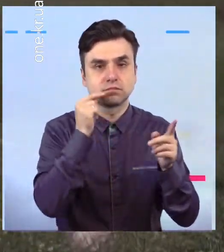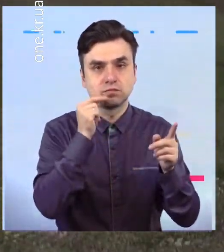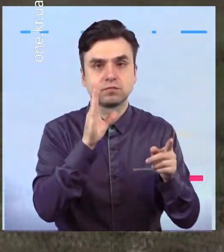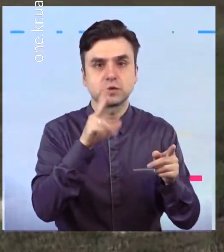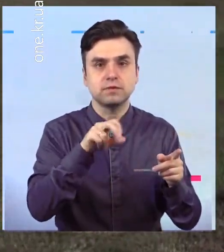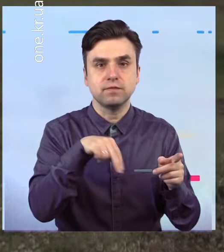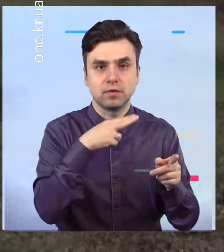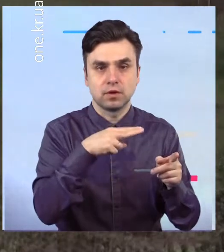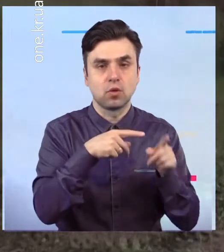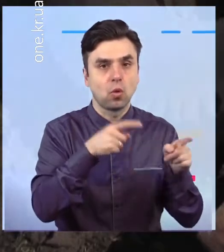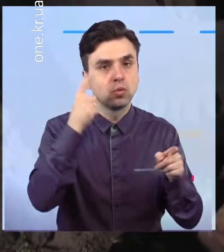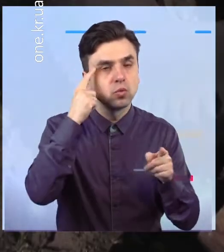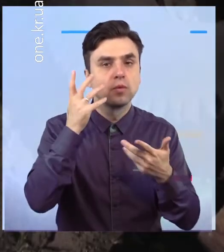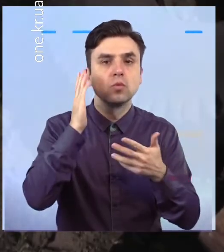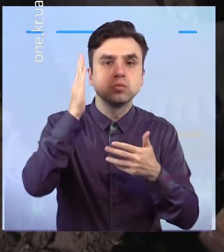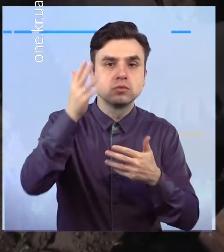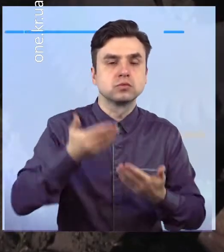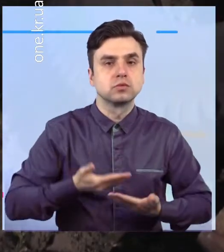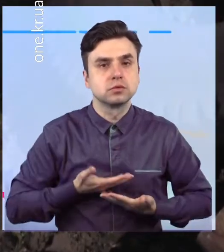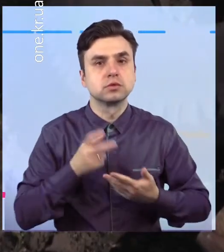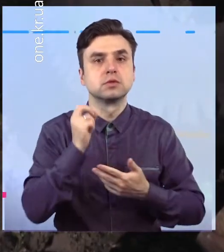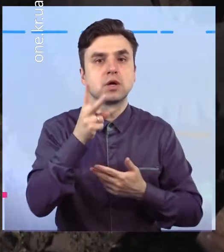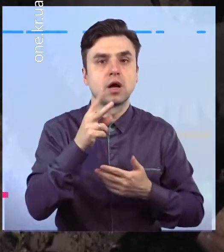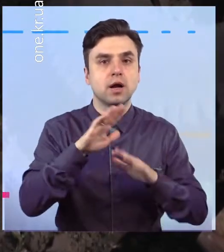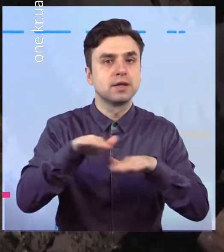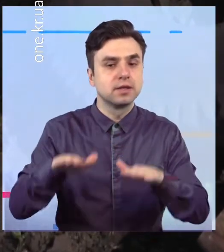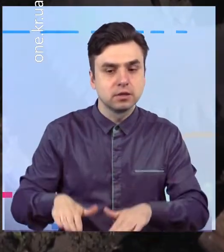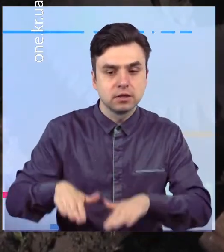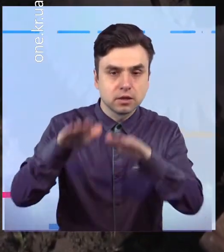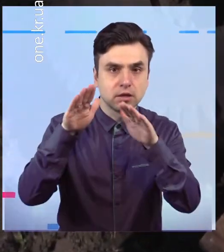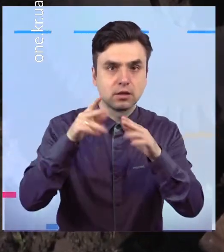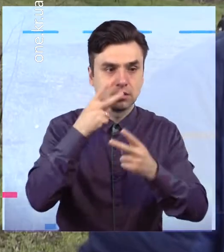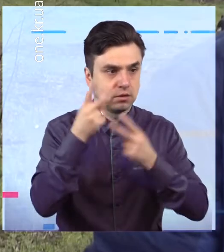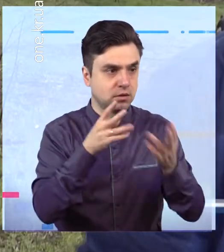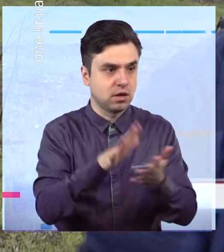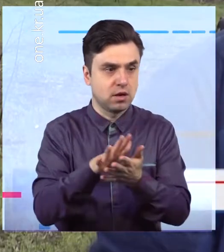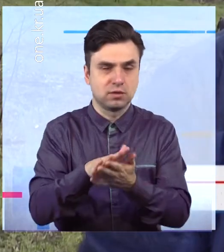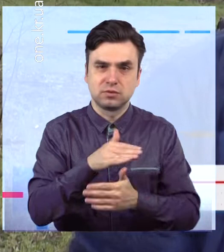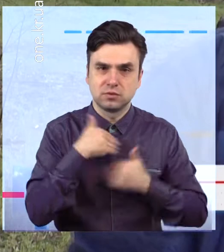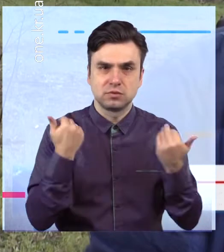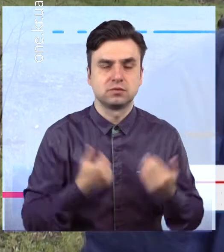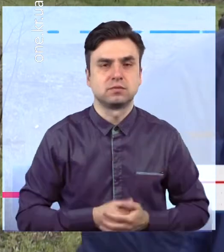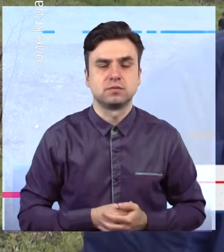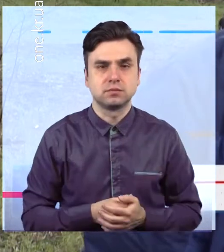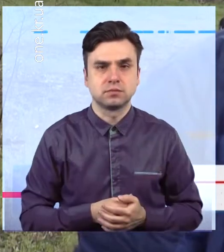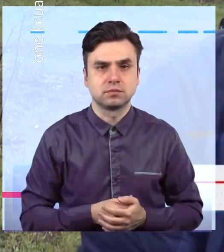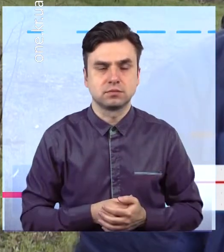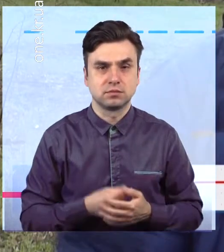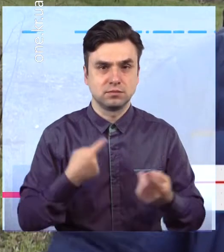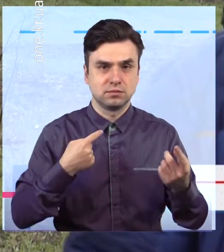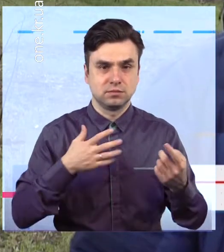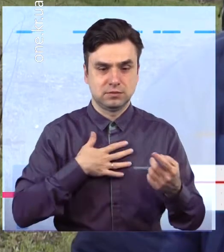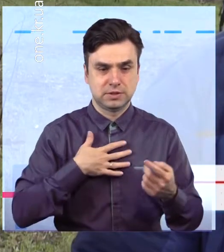майбутнє своїх дітей та рідного міста, а також заклика долучитися до прибирання й інших криворіжців. Ми, як мешканці цього району,